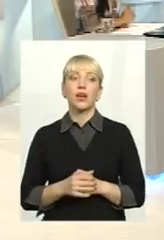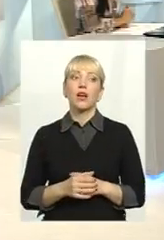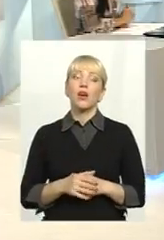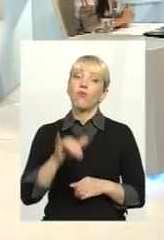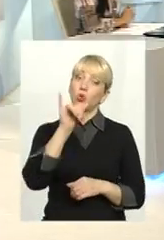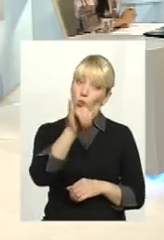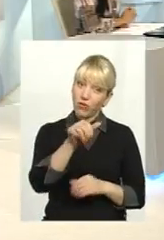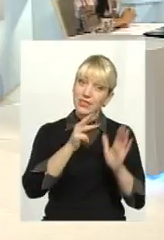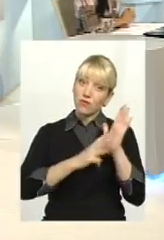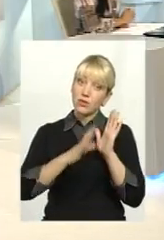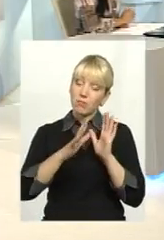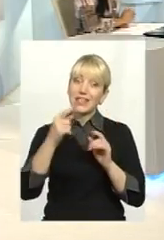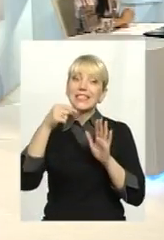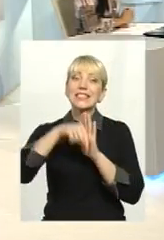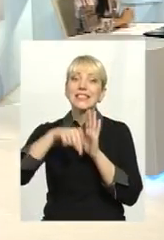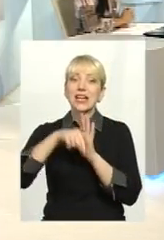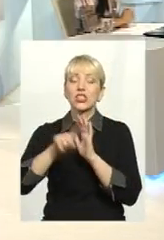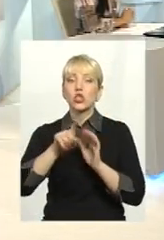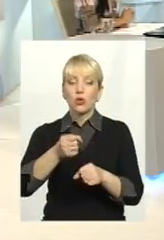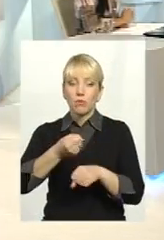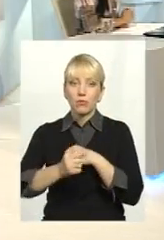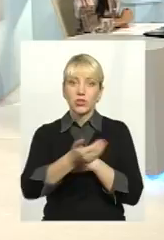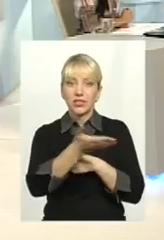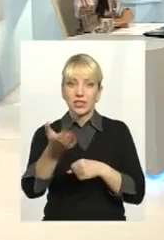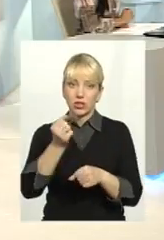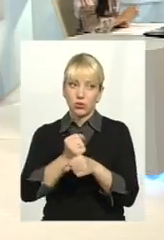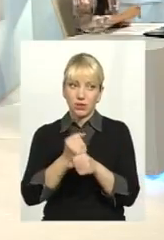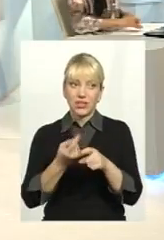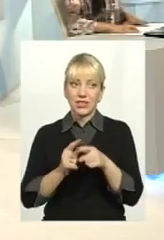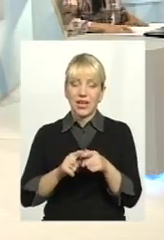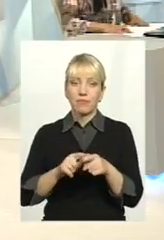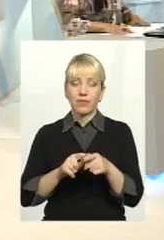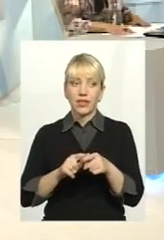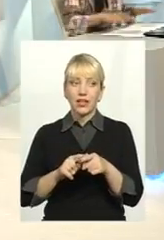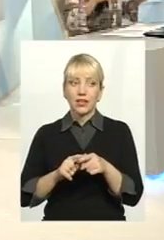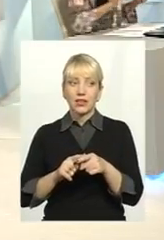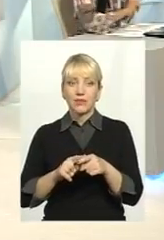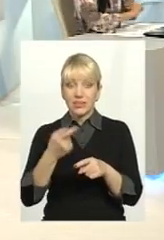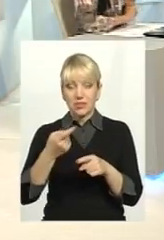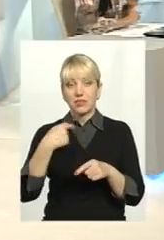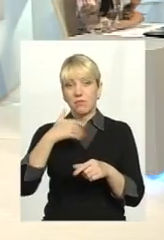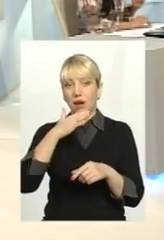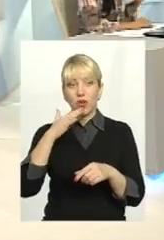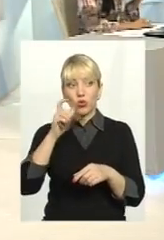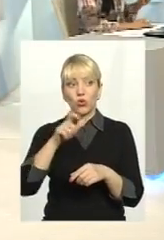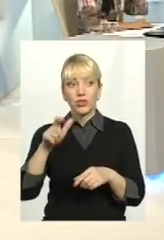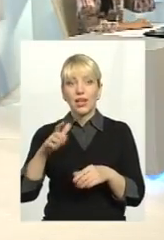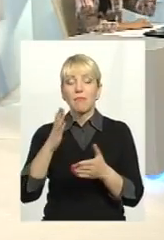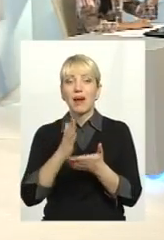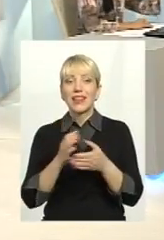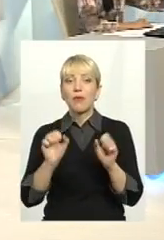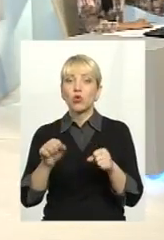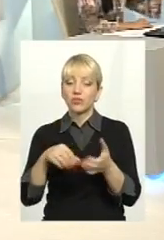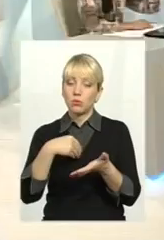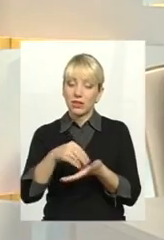у вас 85%, це значить, що свого часу примусили їх робити це. А знаєте, в Свого часу багато людей, перепрошую, мали можливість